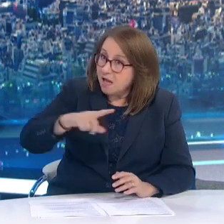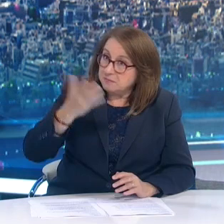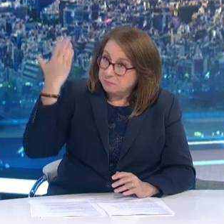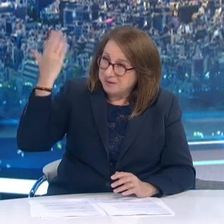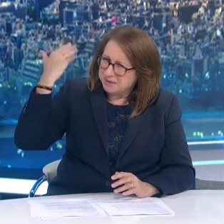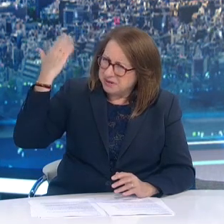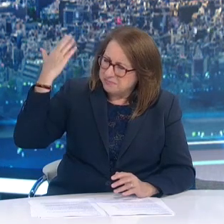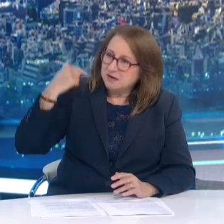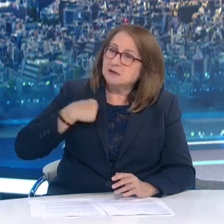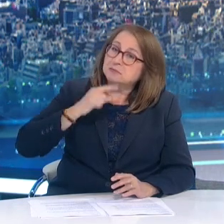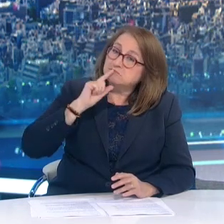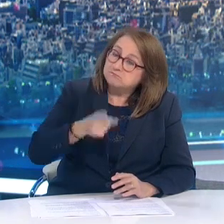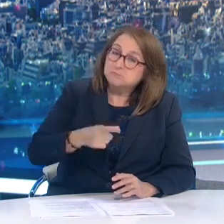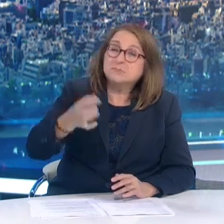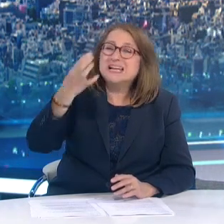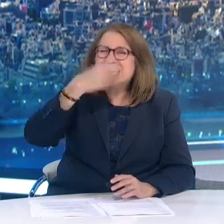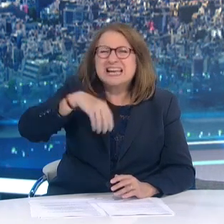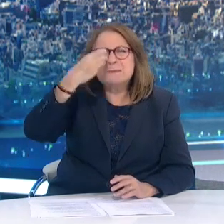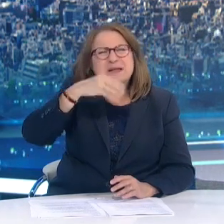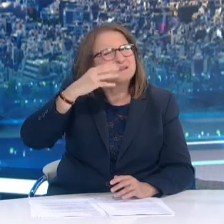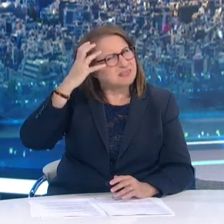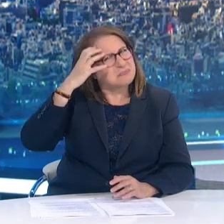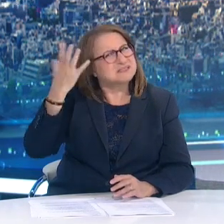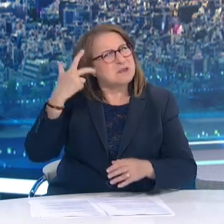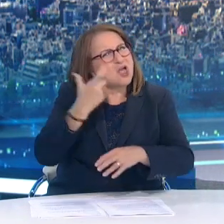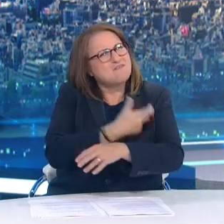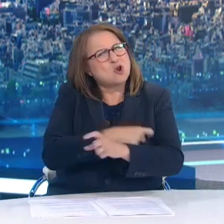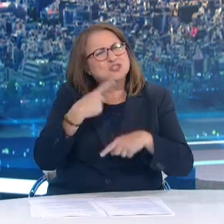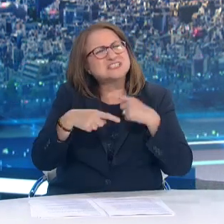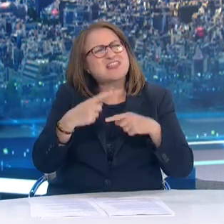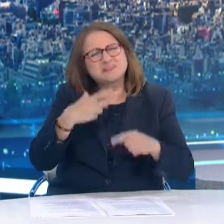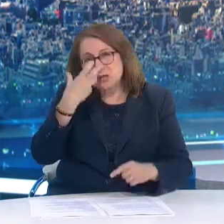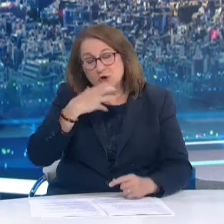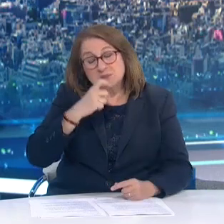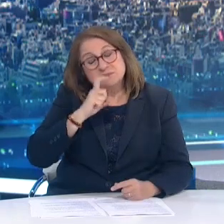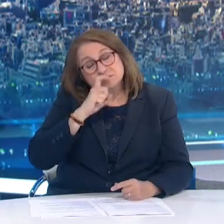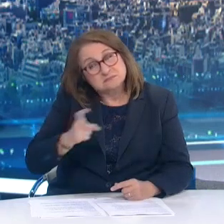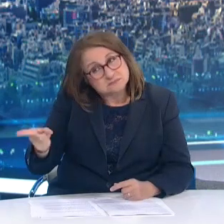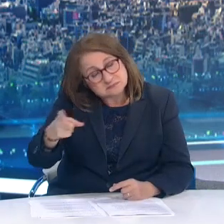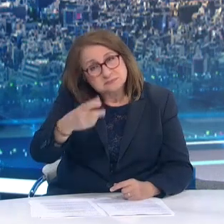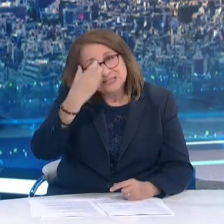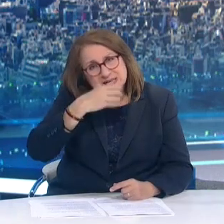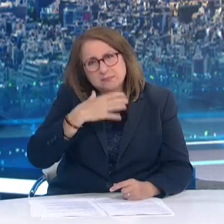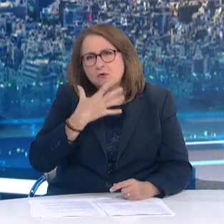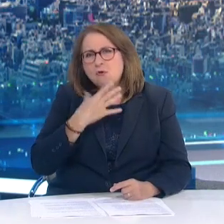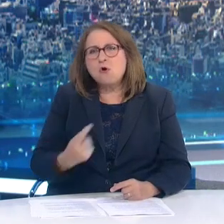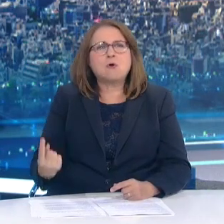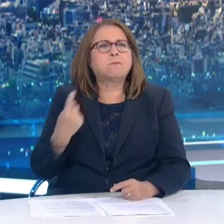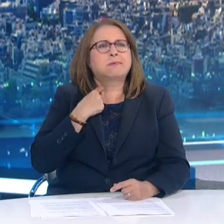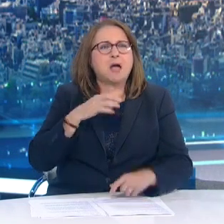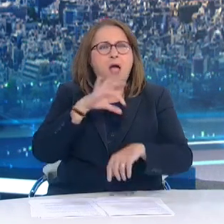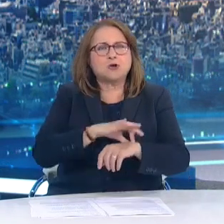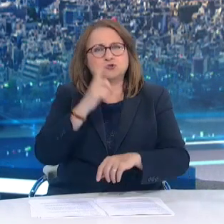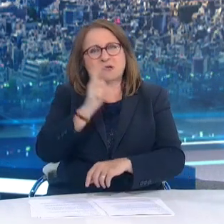προσπαθεί Να πετύχει το στόχο του Και να μπει σε ένα πανεπιστήμιο Να χάσει μια εβδομάδα διάβασμα Γιατί έχει γρήπη Το ίδιο